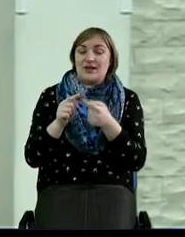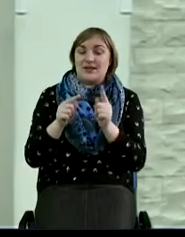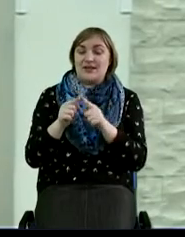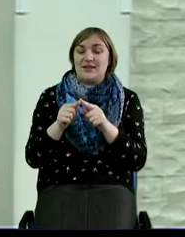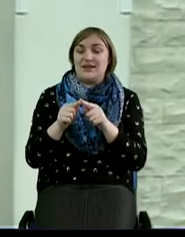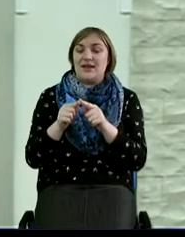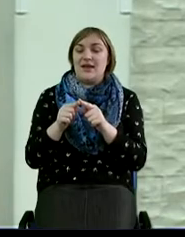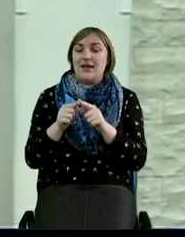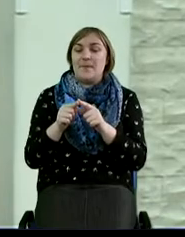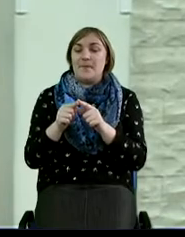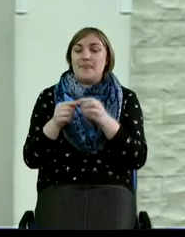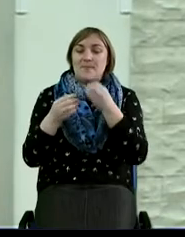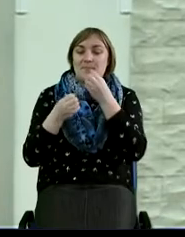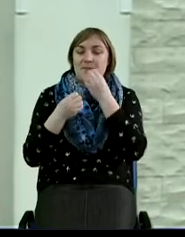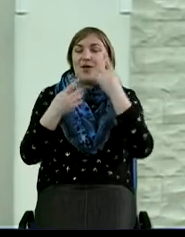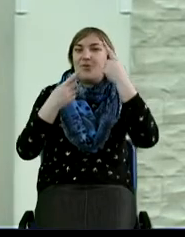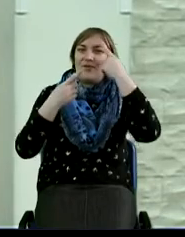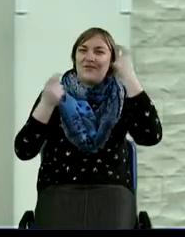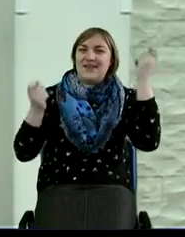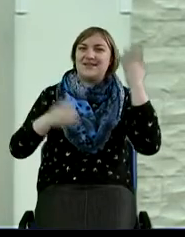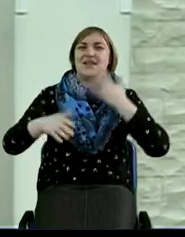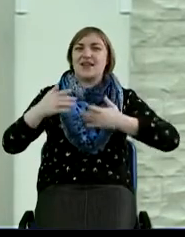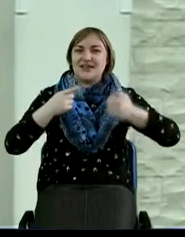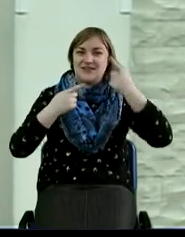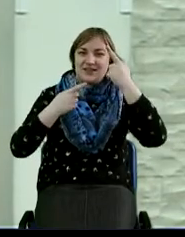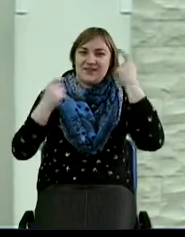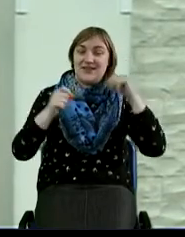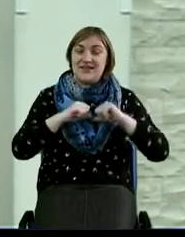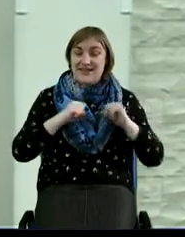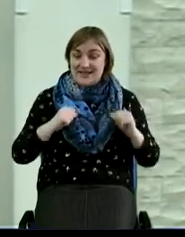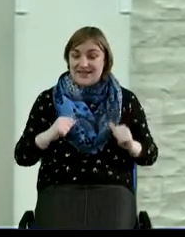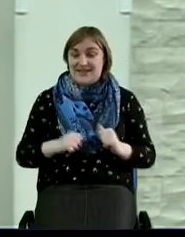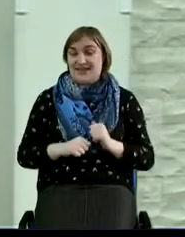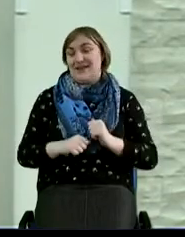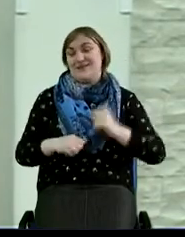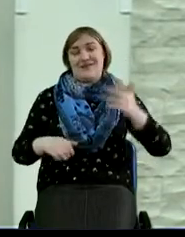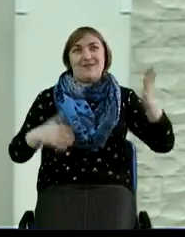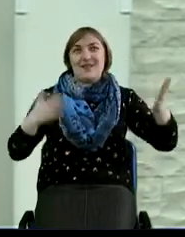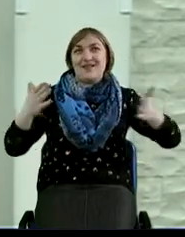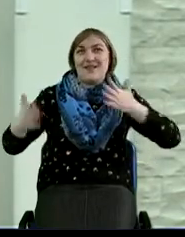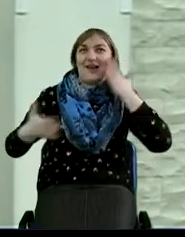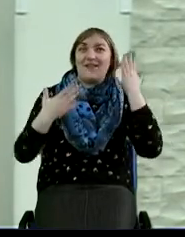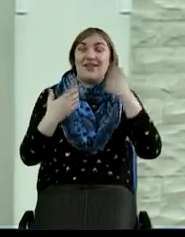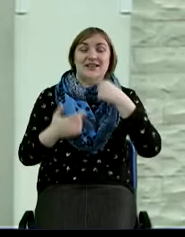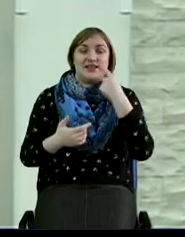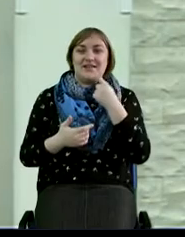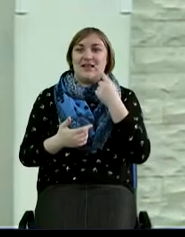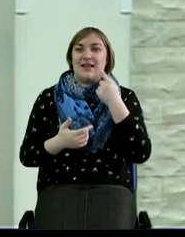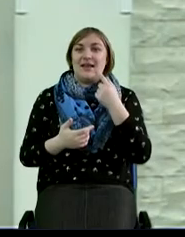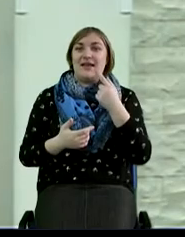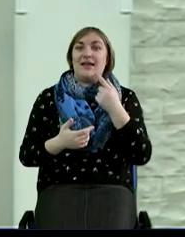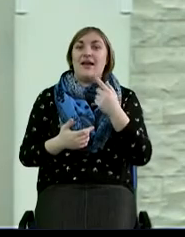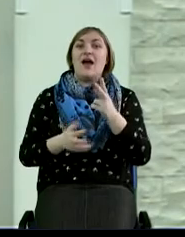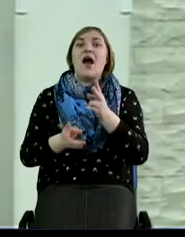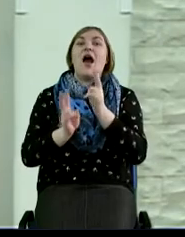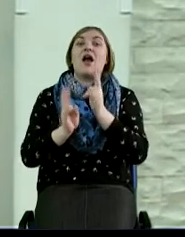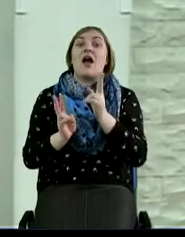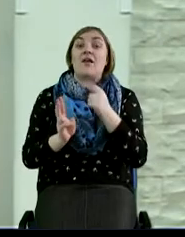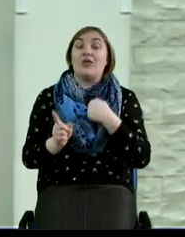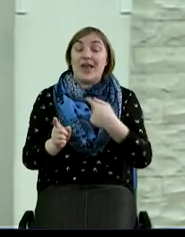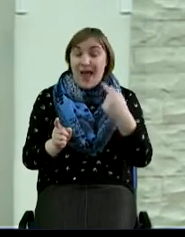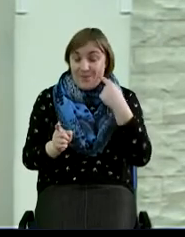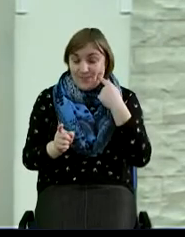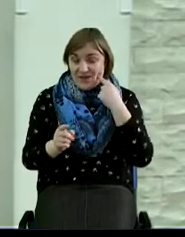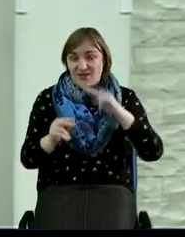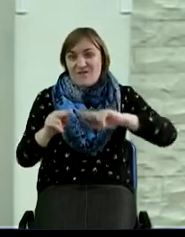вести, от этой радостной вести, его сердце возликовало, и он сказал, если вы помните, что, что кого обидел,